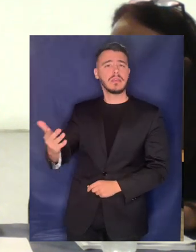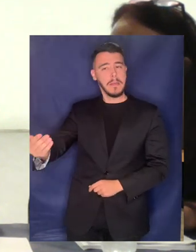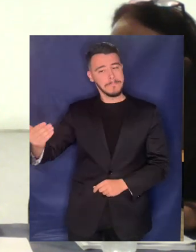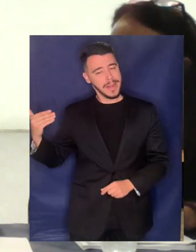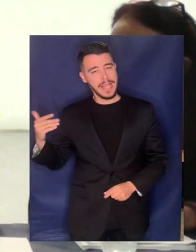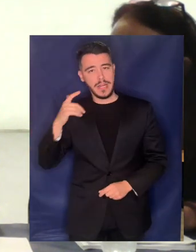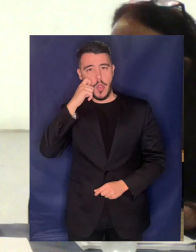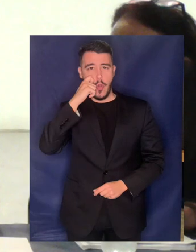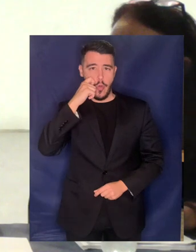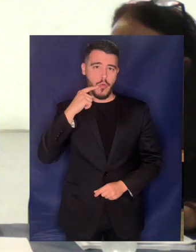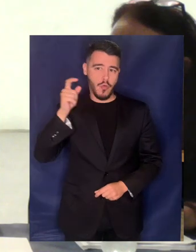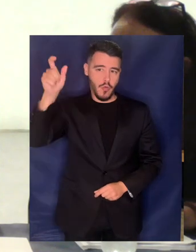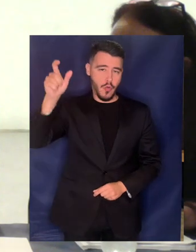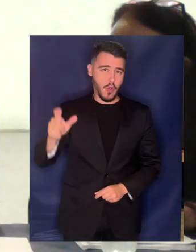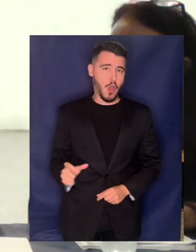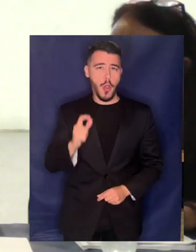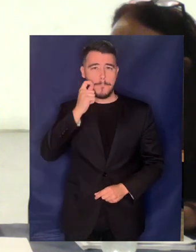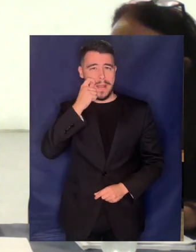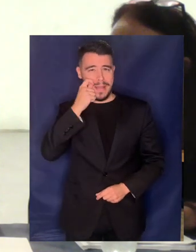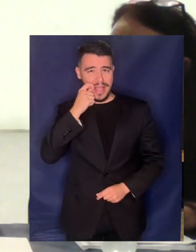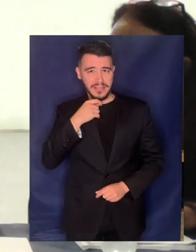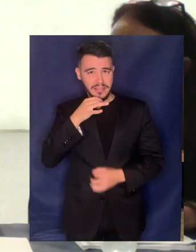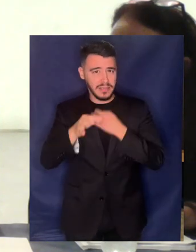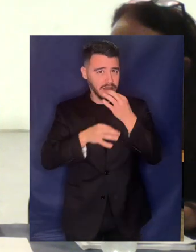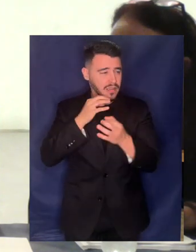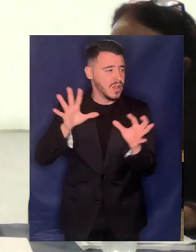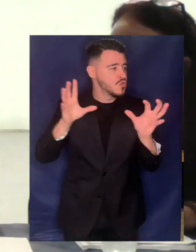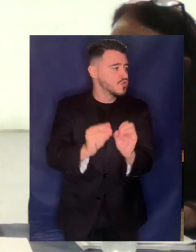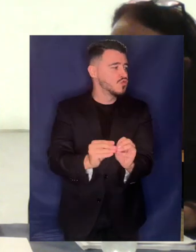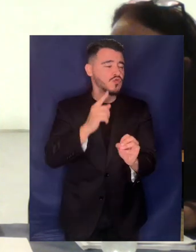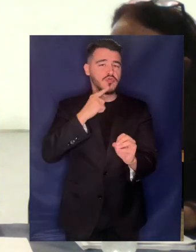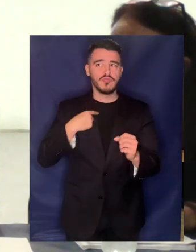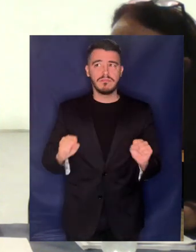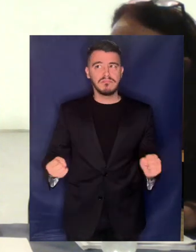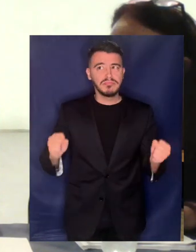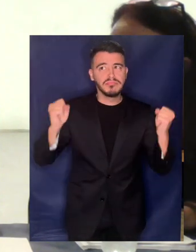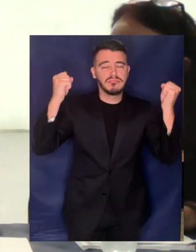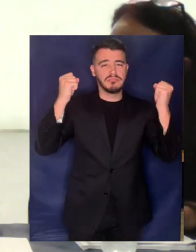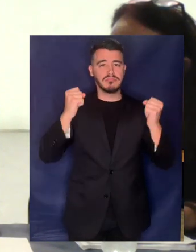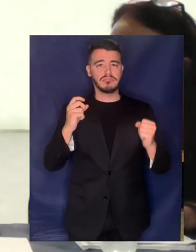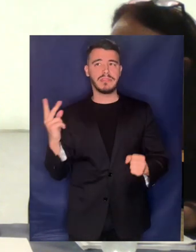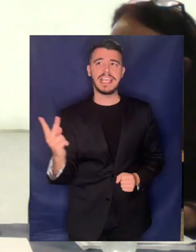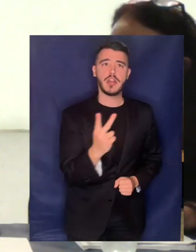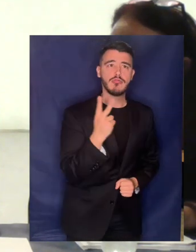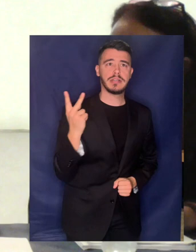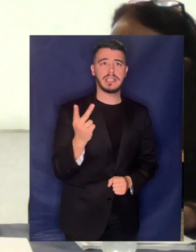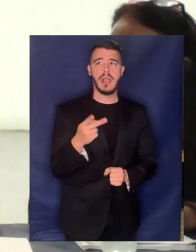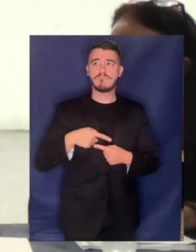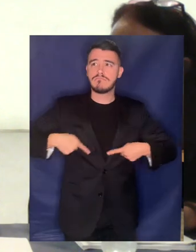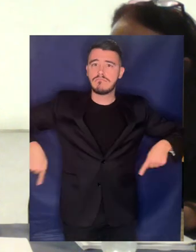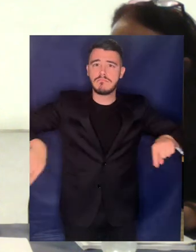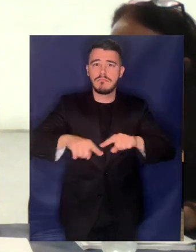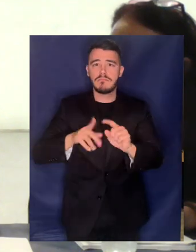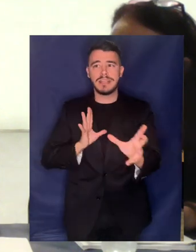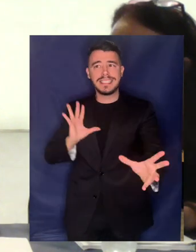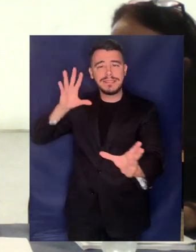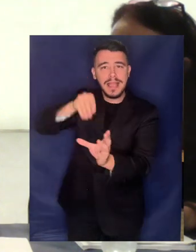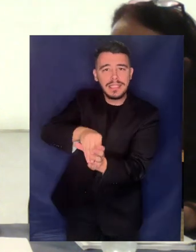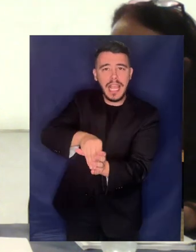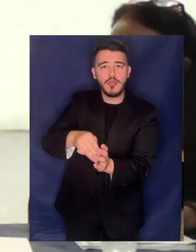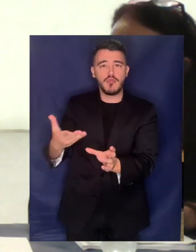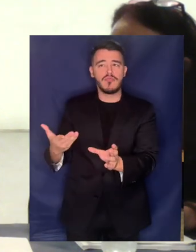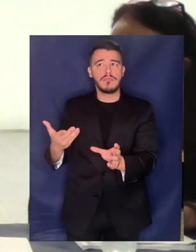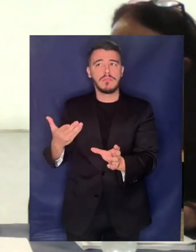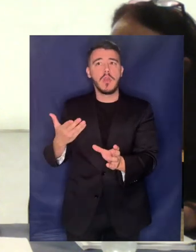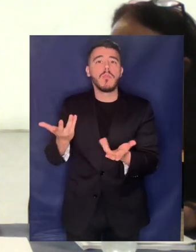κίνημα και για τον κόσμο και πως συμμετέχουν οι εργαζόμενοι της ΕΙΔΑΠ ενεργά σε όλο αυτό και ουσιαστικά δίνουν τροφή